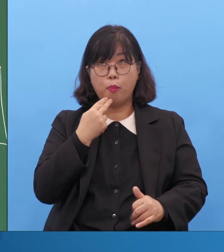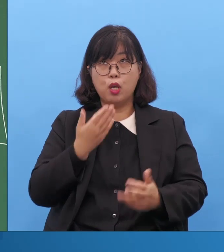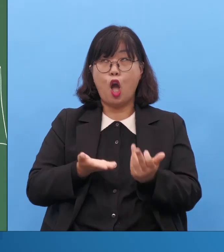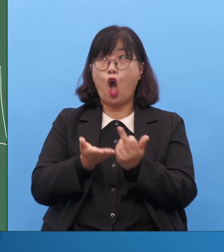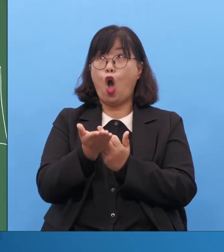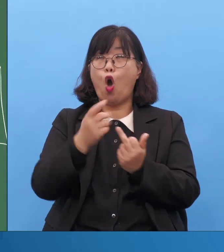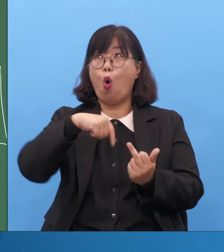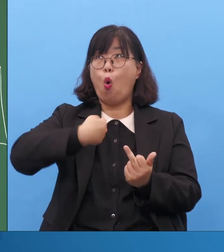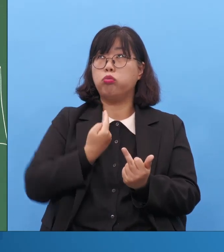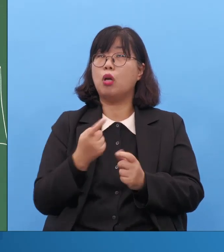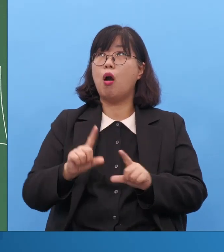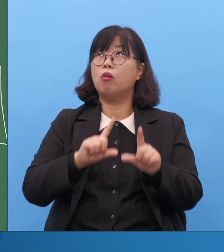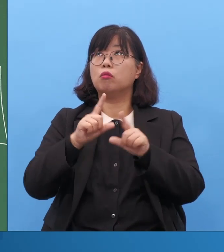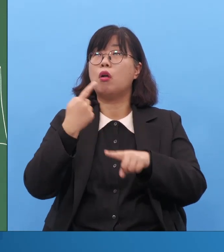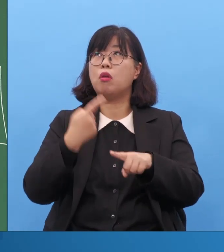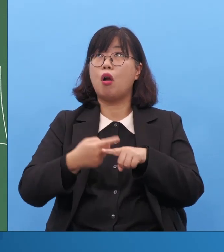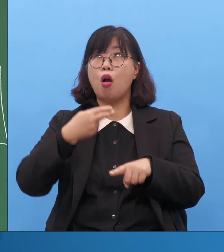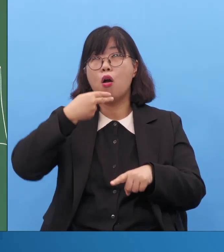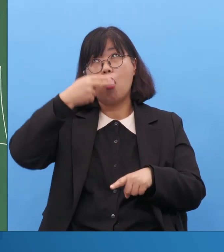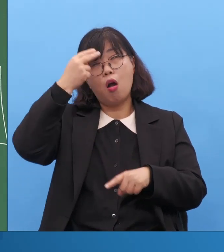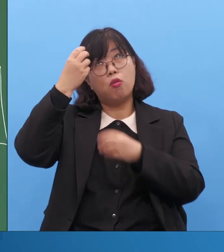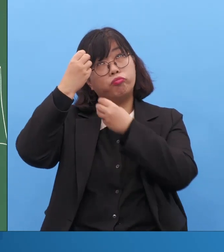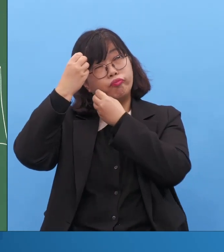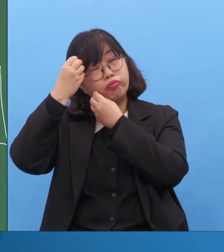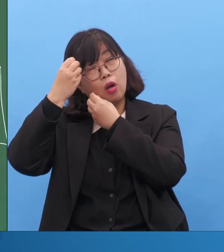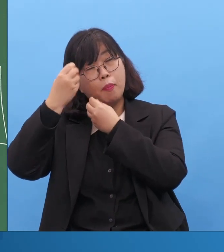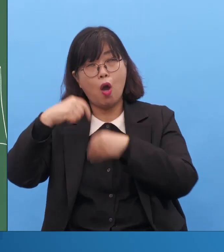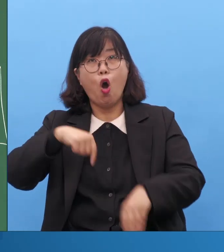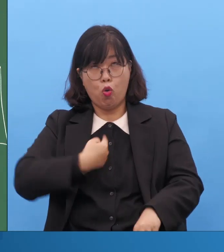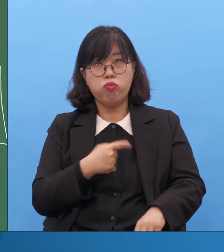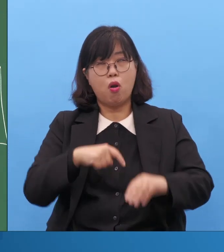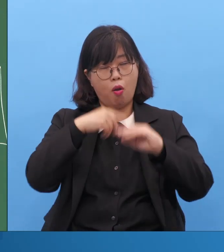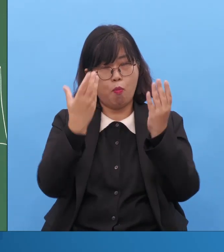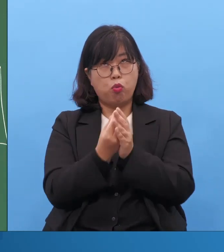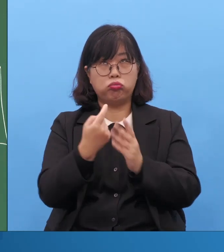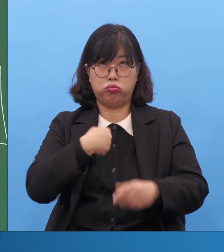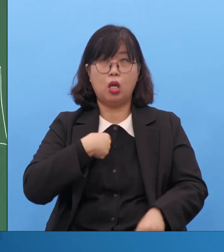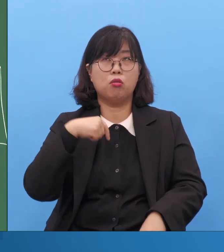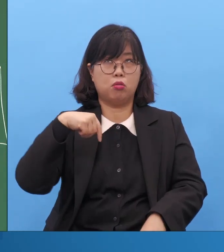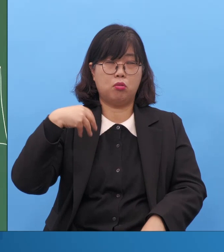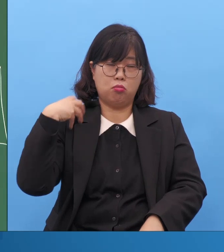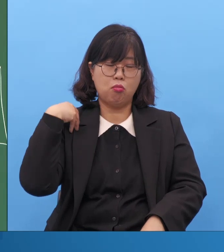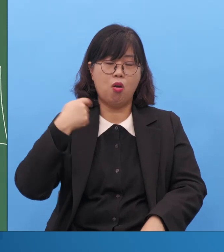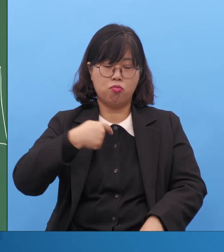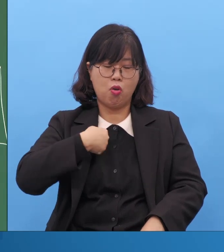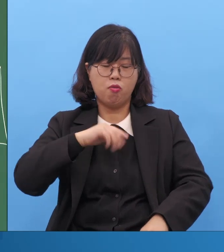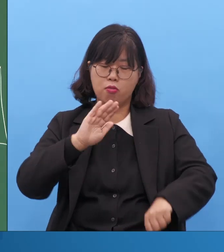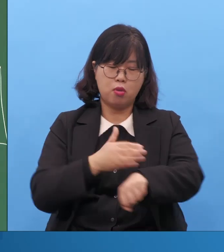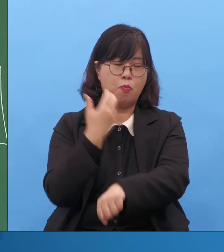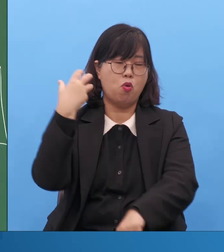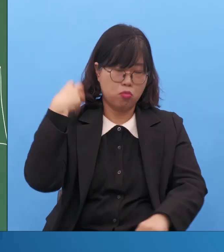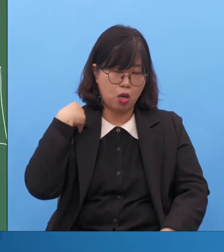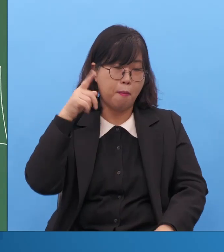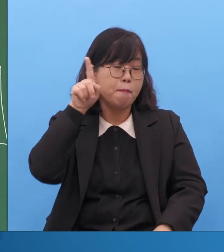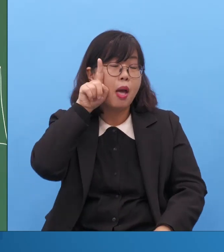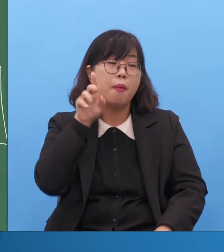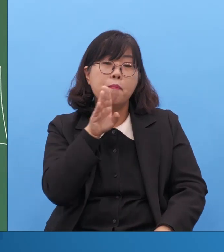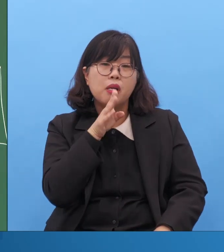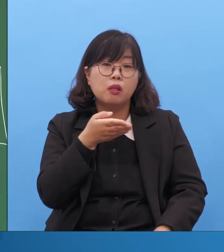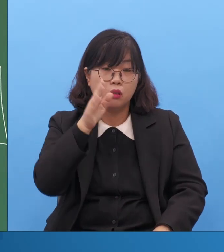이해해야 돼요. 뭘 도와야 될까 내가 나고자 내 속에 있는 생각부터 바뀌어야 됩니다.